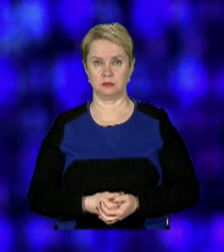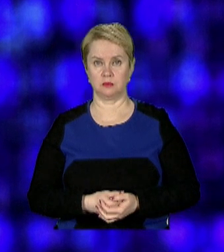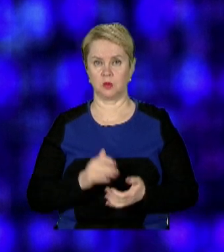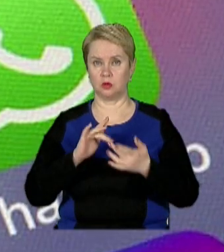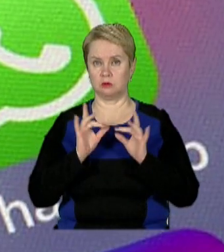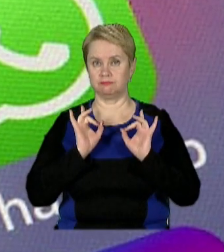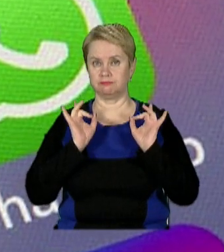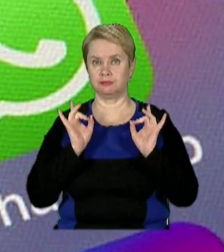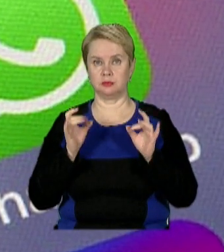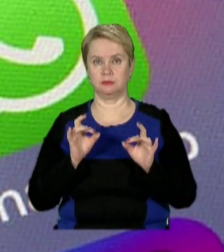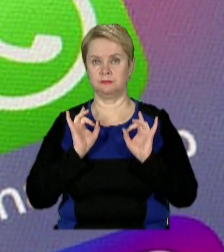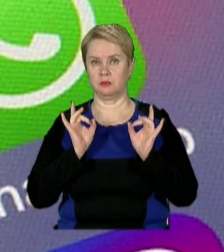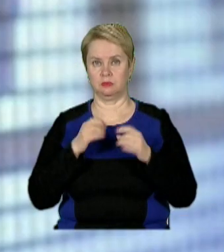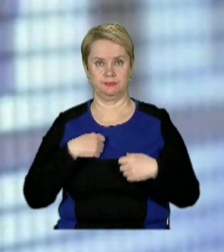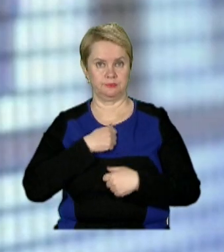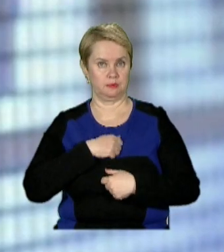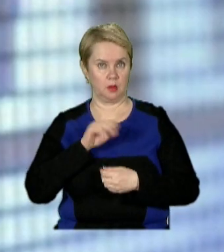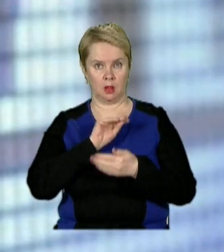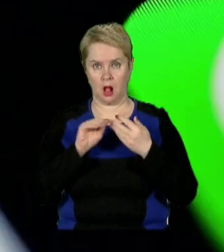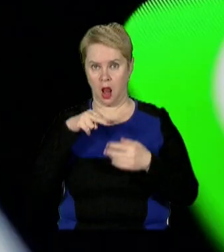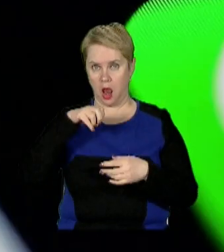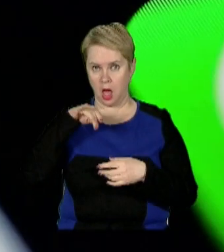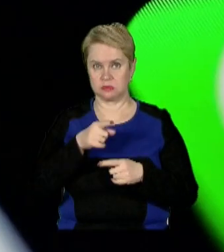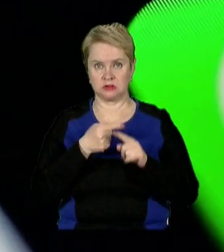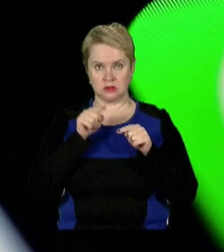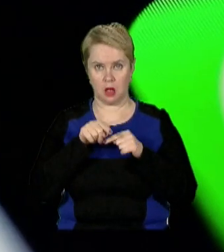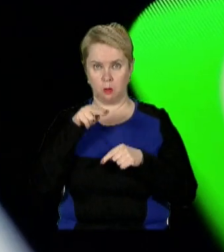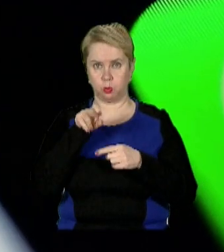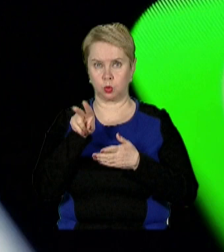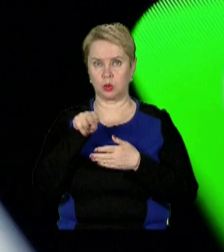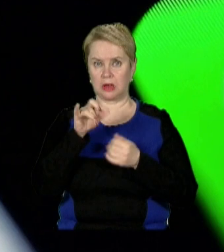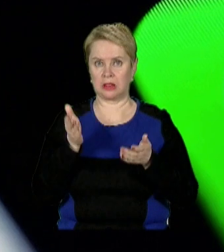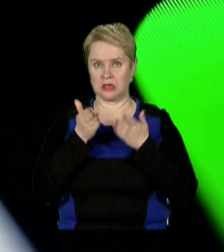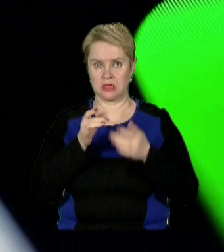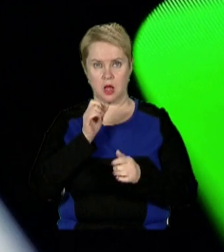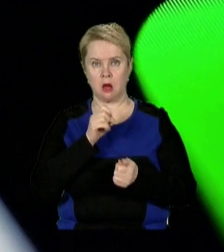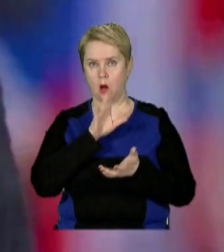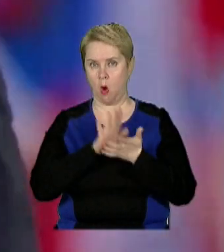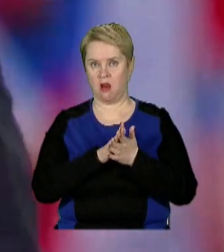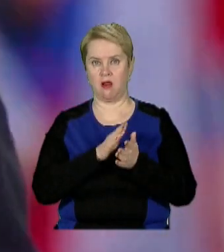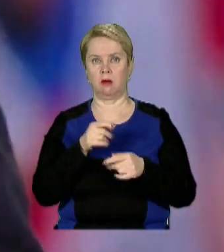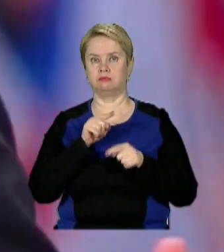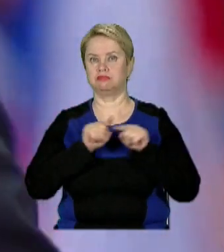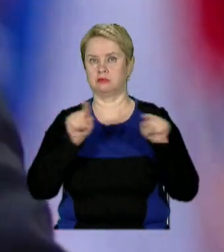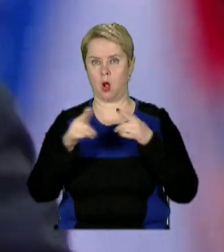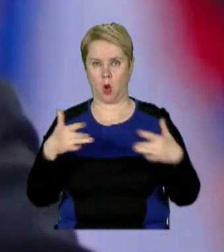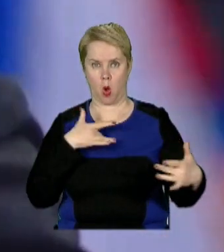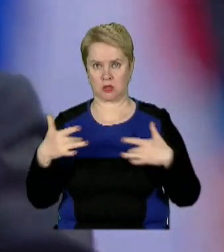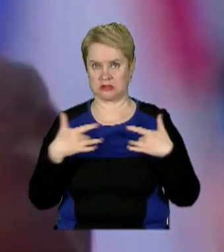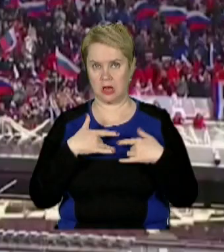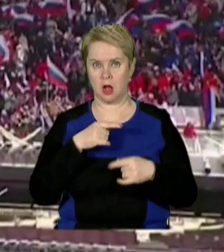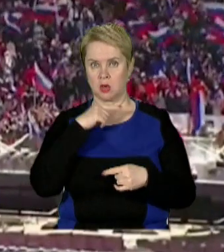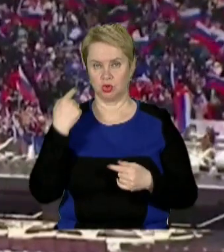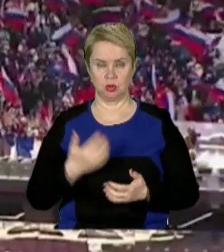Соцмережі вибухнули гнівними коментарями, адже Лєпс – це той самий путініст, який регулярно виступає на пропагандистських концертах